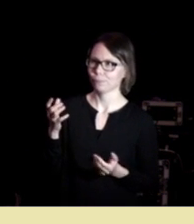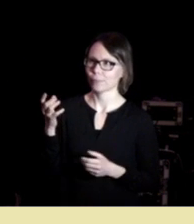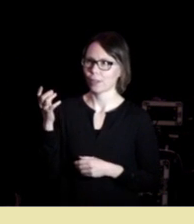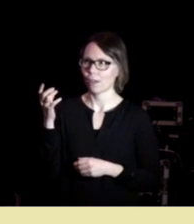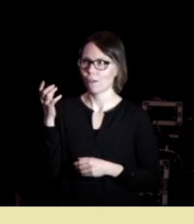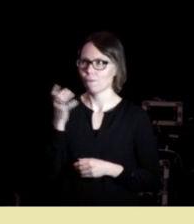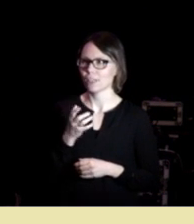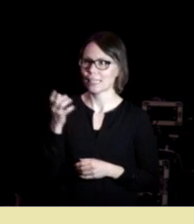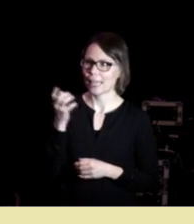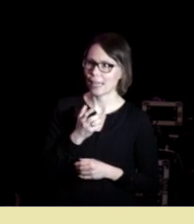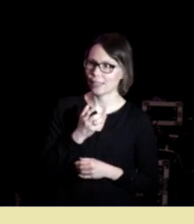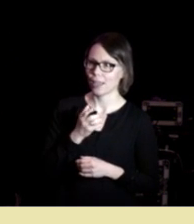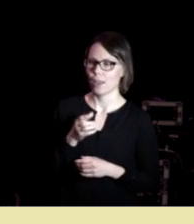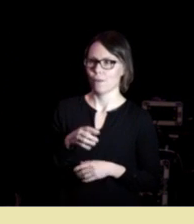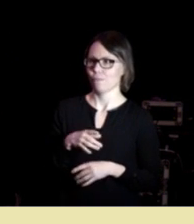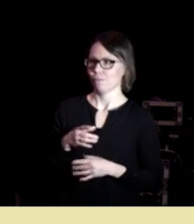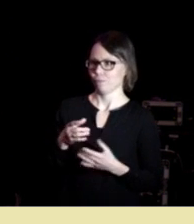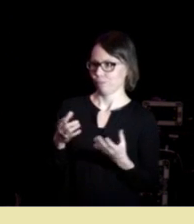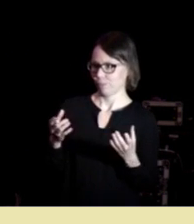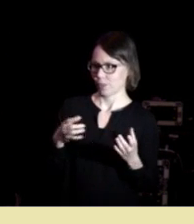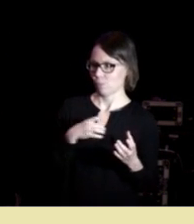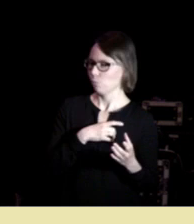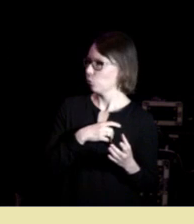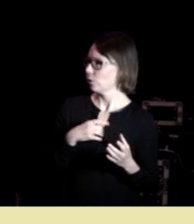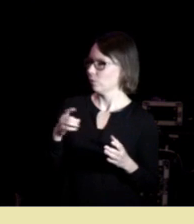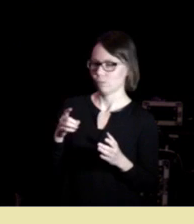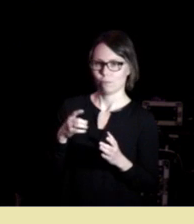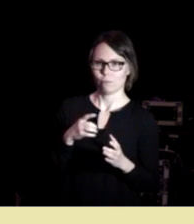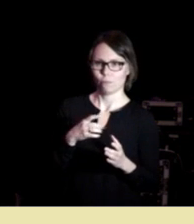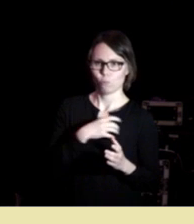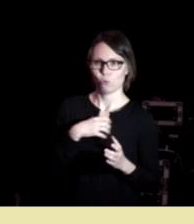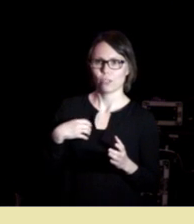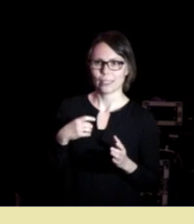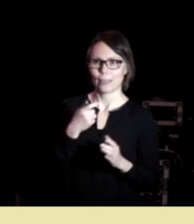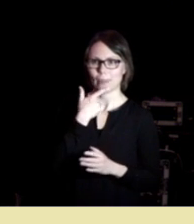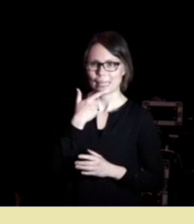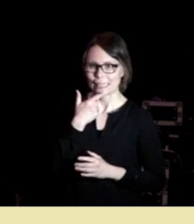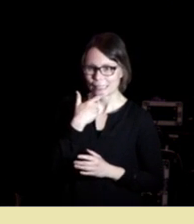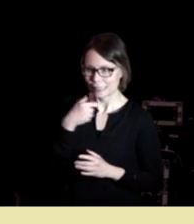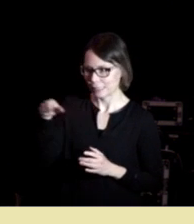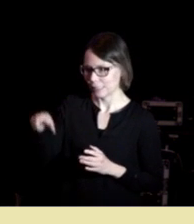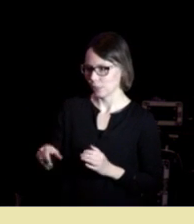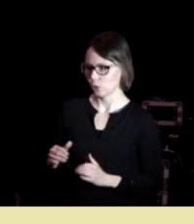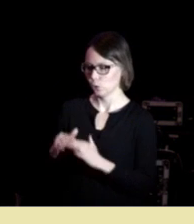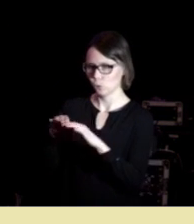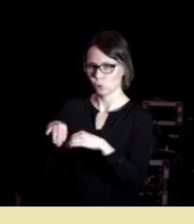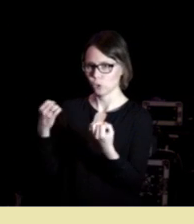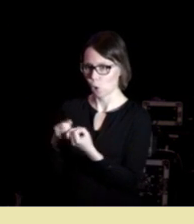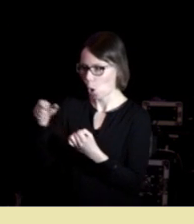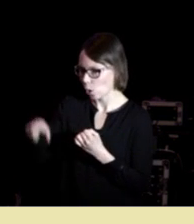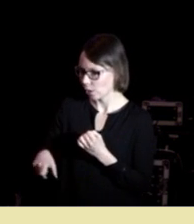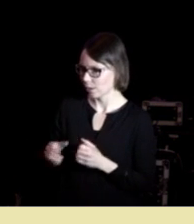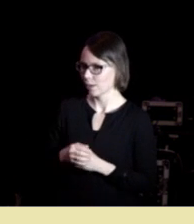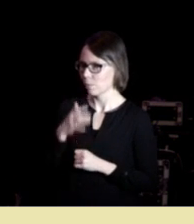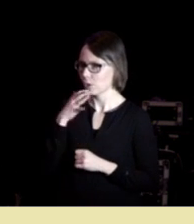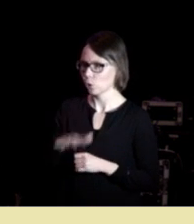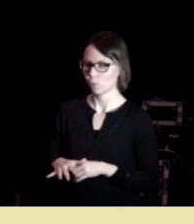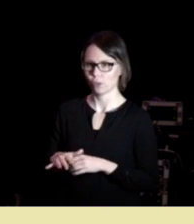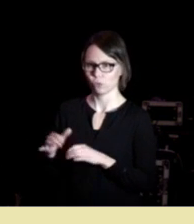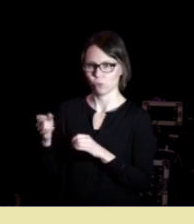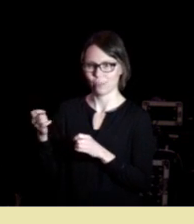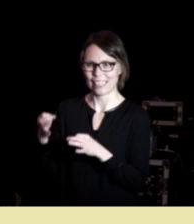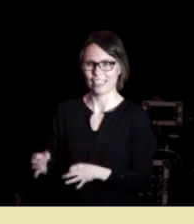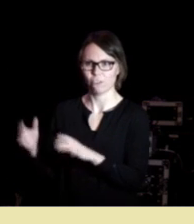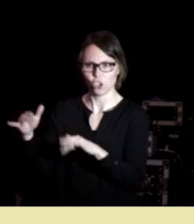-brittisk sosiolog som heter Sigmund Baumann han snakker om det flytende samfunnet altså ting flyter jordbrukssamfunnet var fast